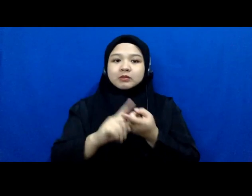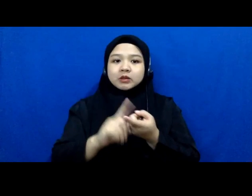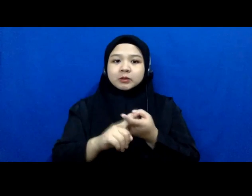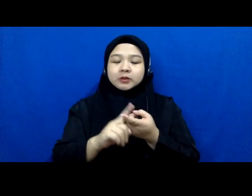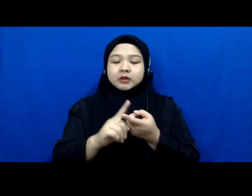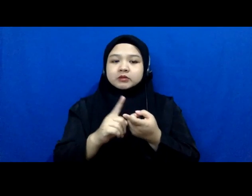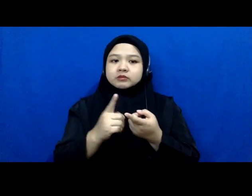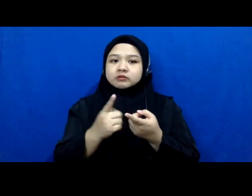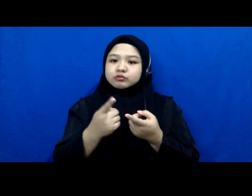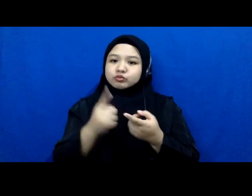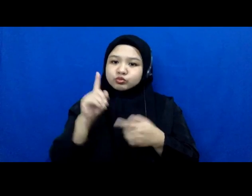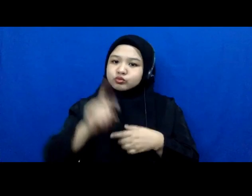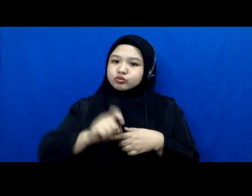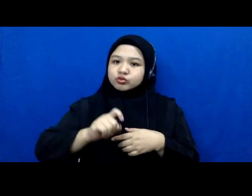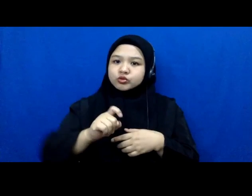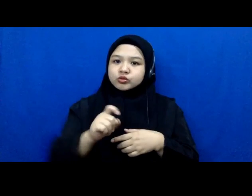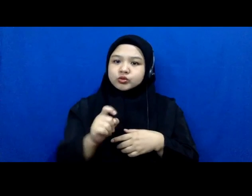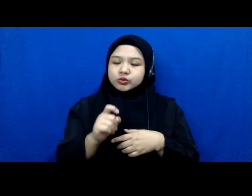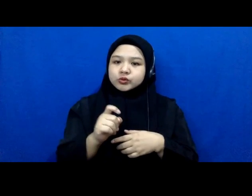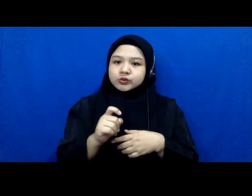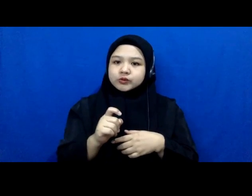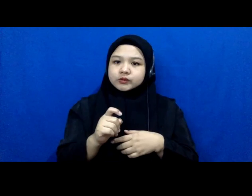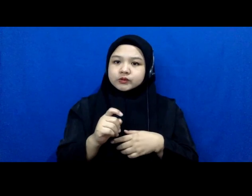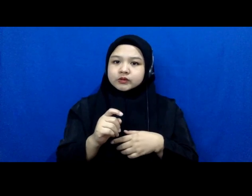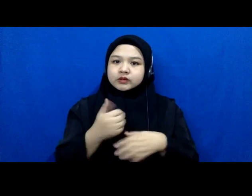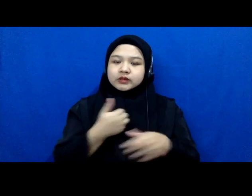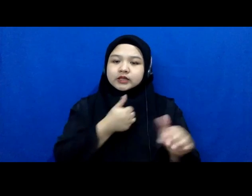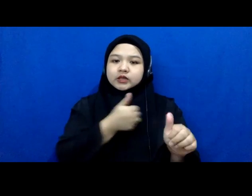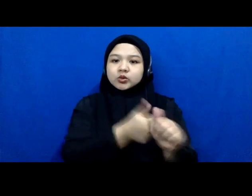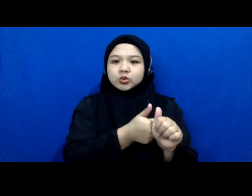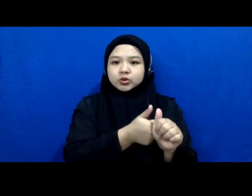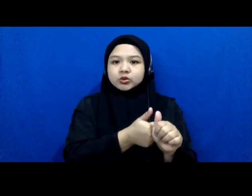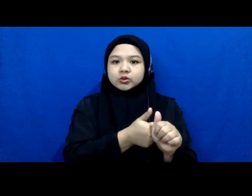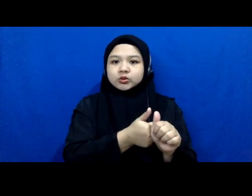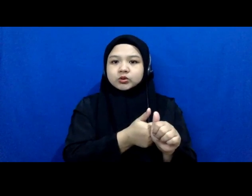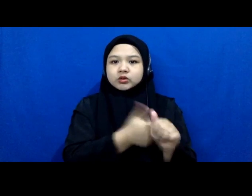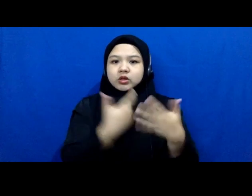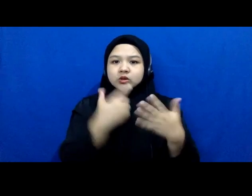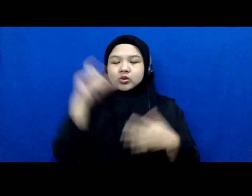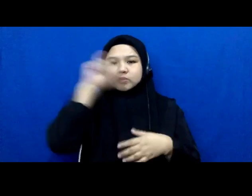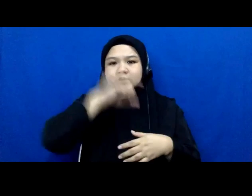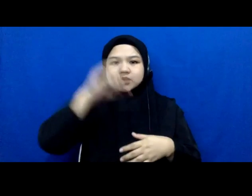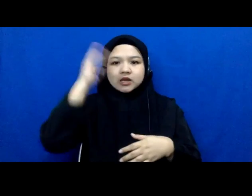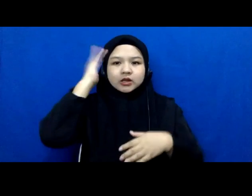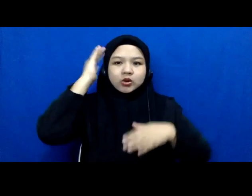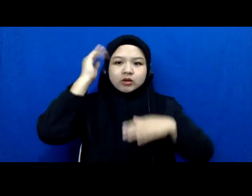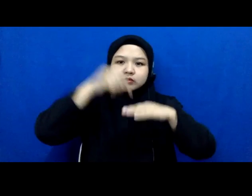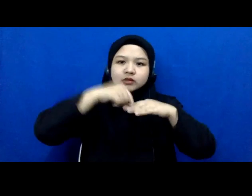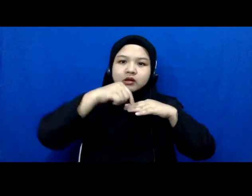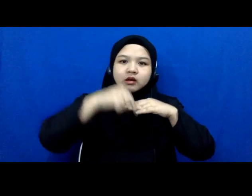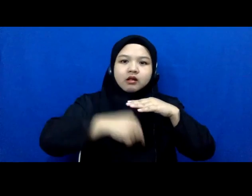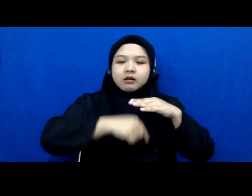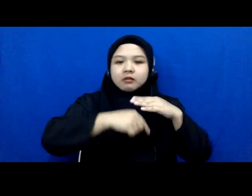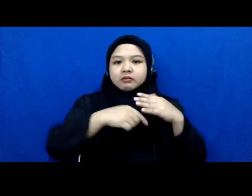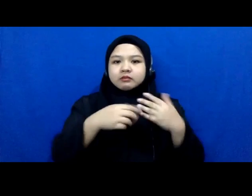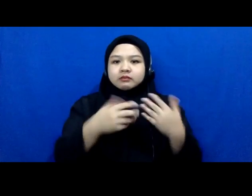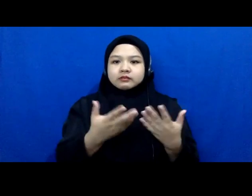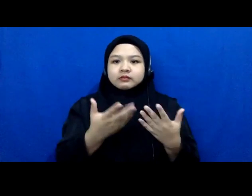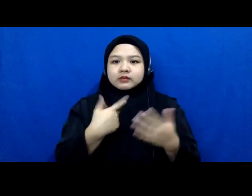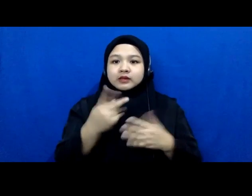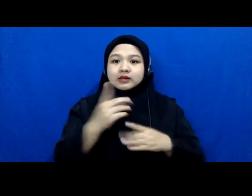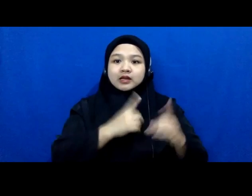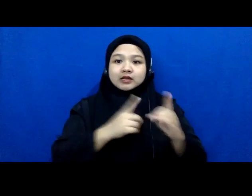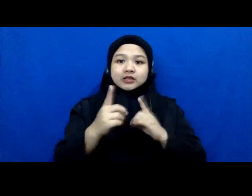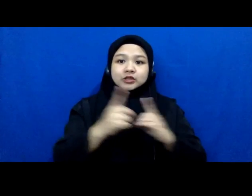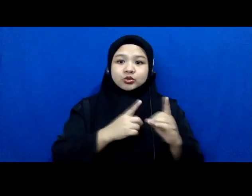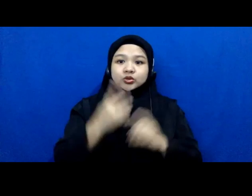kayak perlu mengikuti atau mencari tahu lebih banyak dari apa yang kita diskusikan